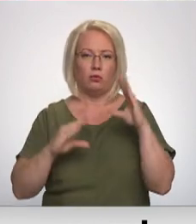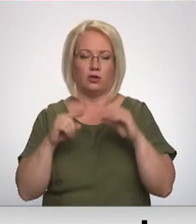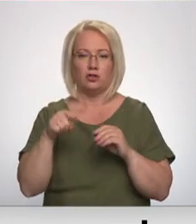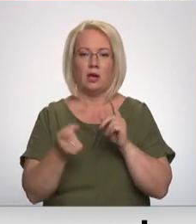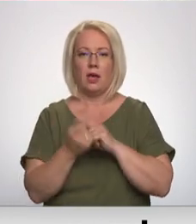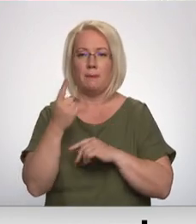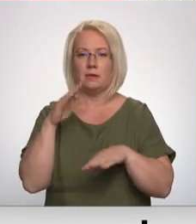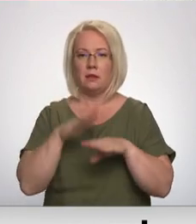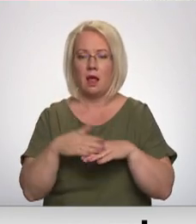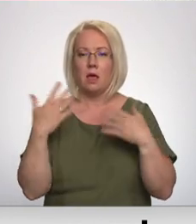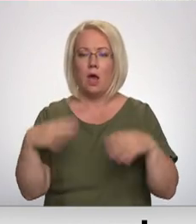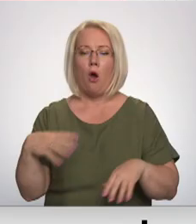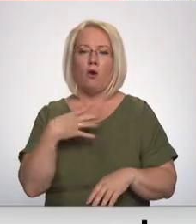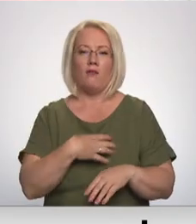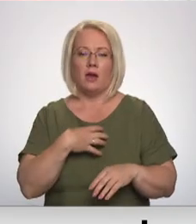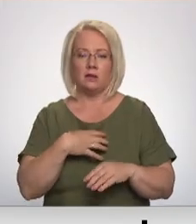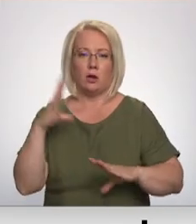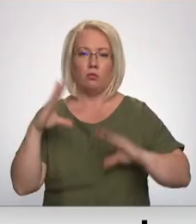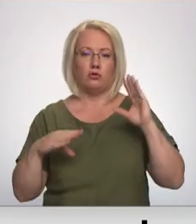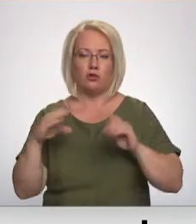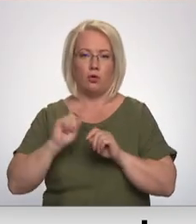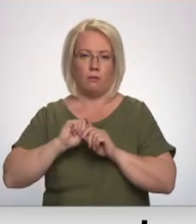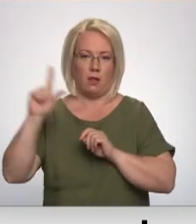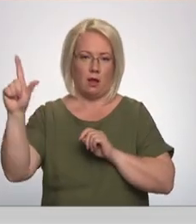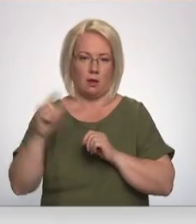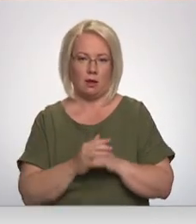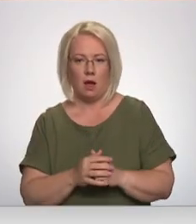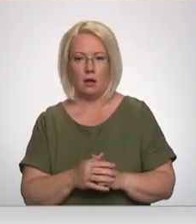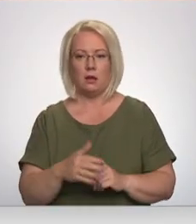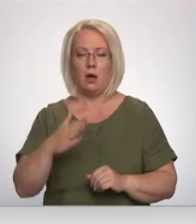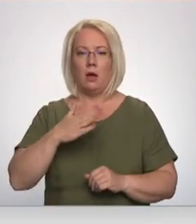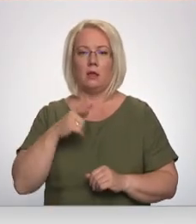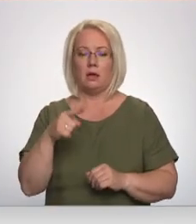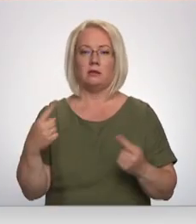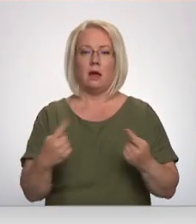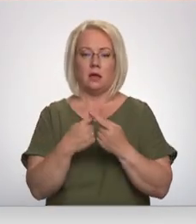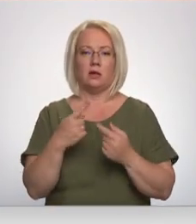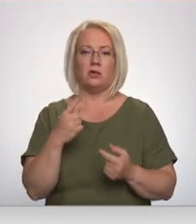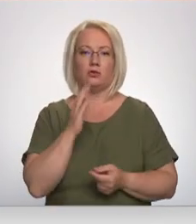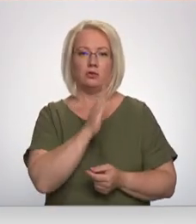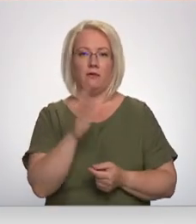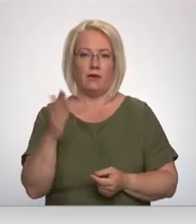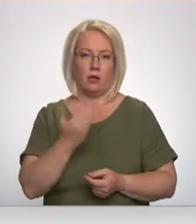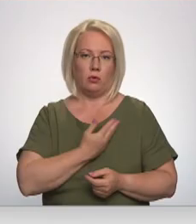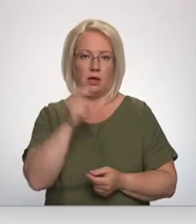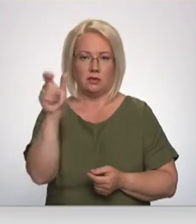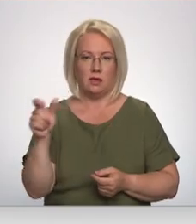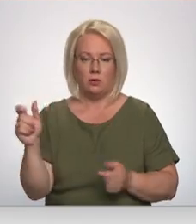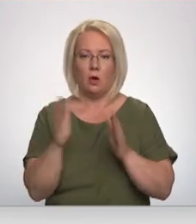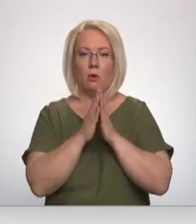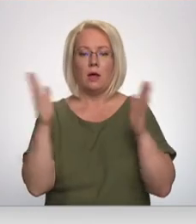jāpalielina budžeti pašvaldības iestādēm. Tas, kā ir mūs, ikviena iedzīvotāja, jo lielākā daļa